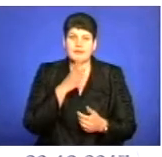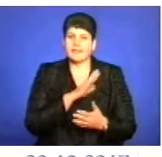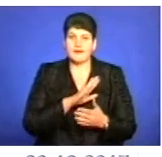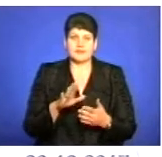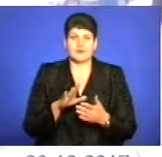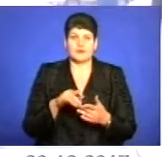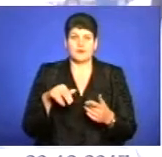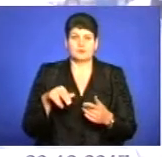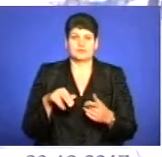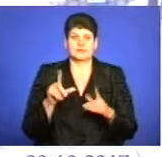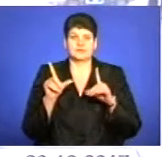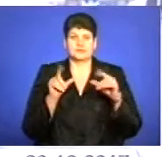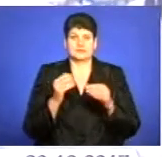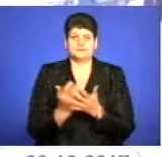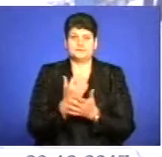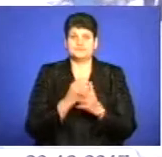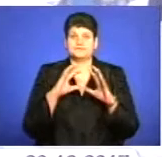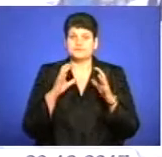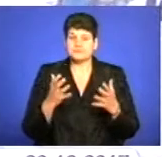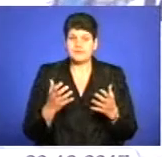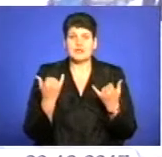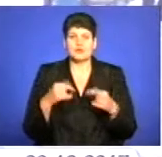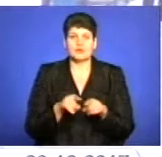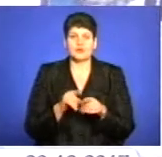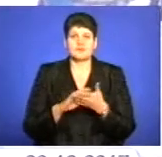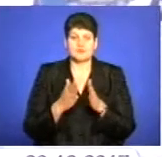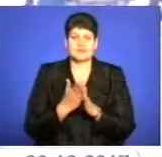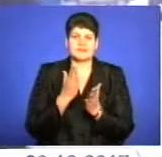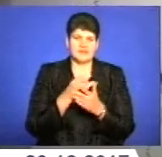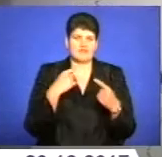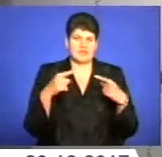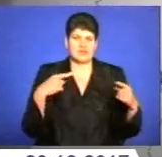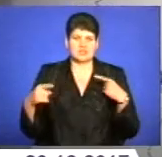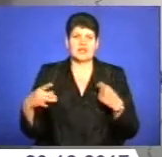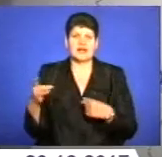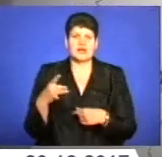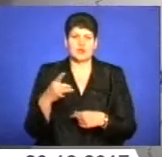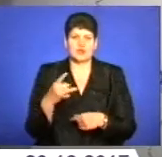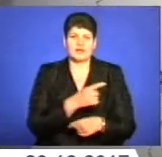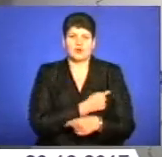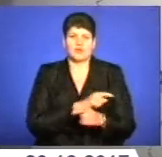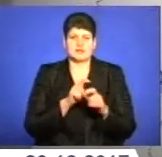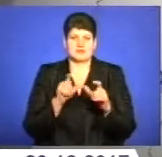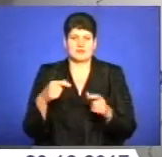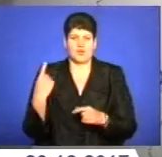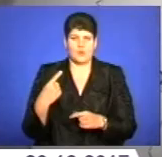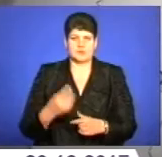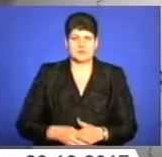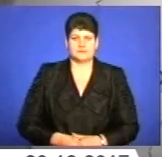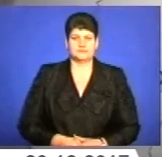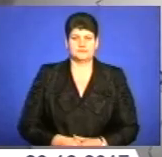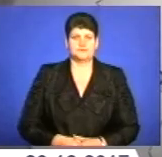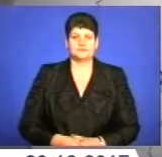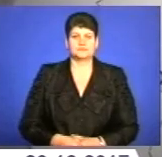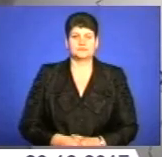не поневірятися світом. Тим часом аналогічна ситуація уже назріває і в інших районних лікувальних закладах області. Анжела Шова, Василь